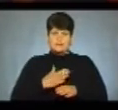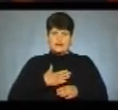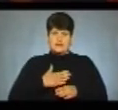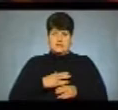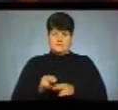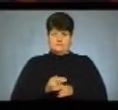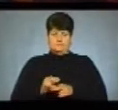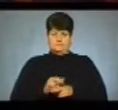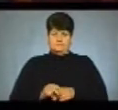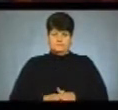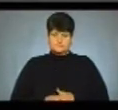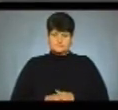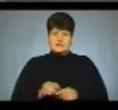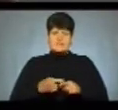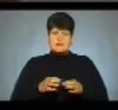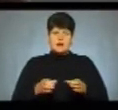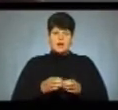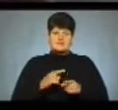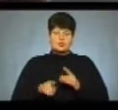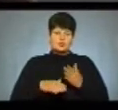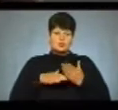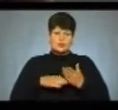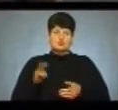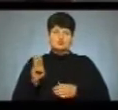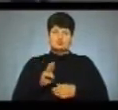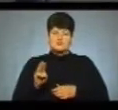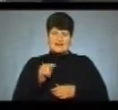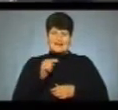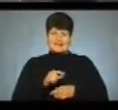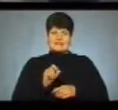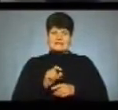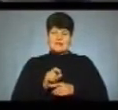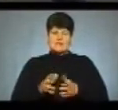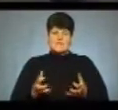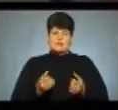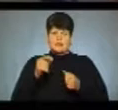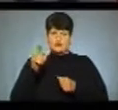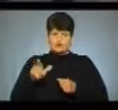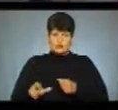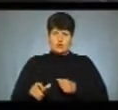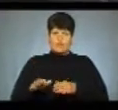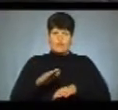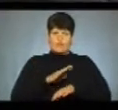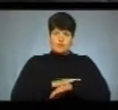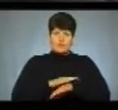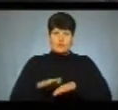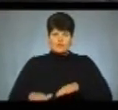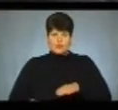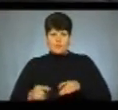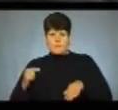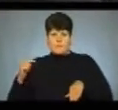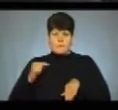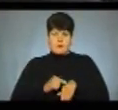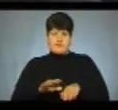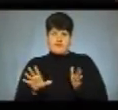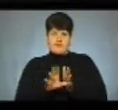дихання. Це бригада швидкої допомоги із Шумська. Їхнє завдання – врятувати людину, яку в ногу і в руку вразив струм, що дійшов до